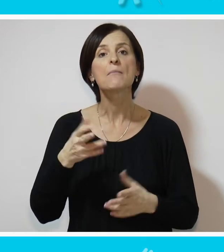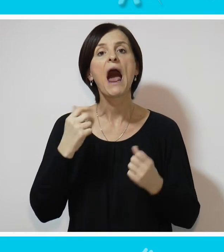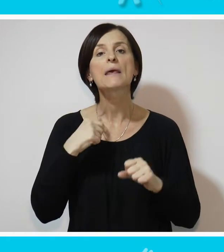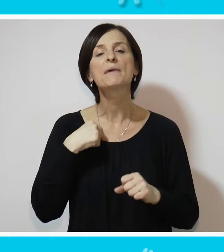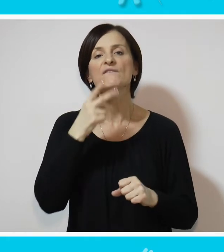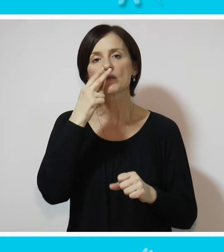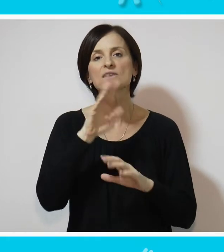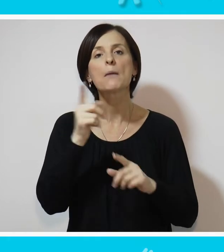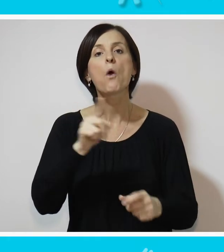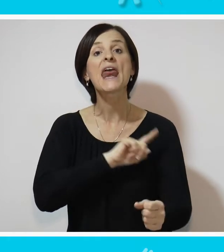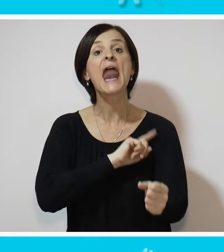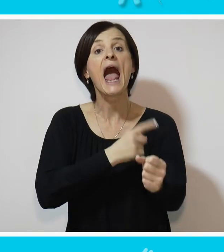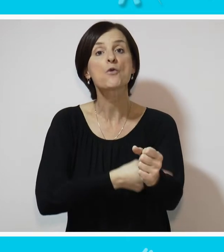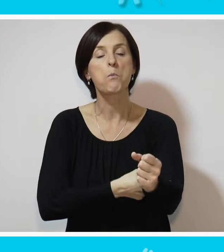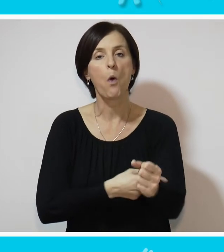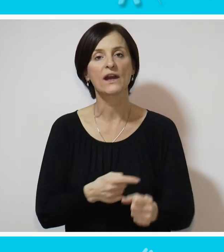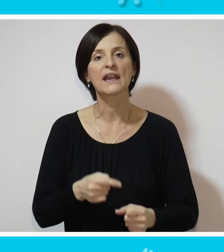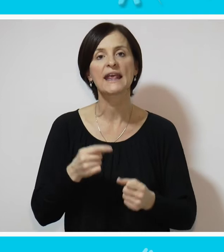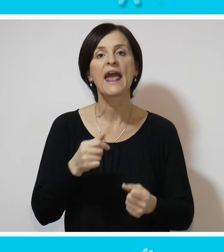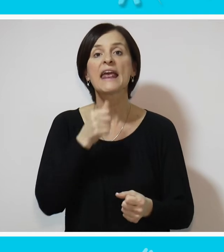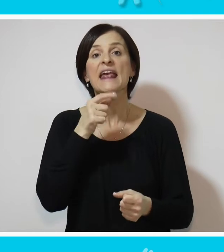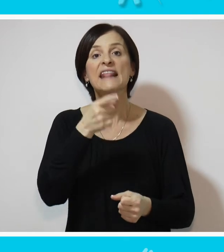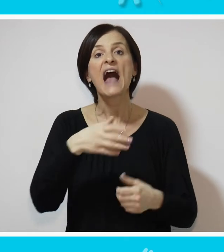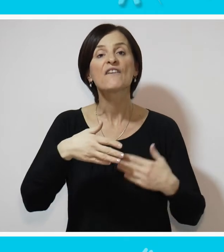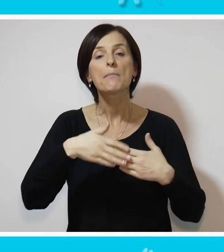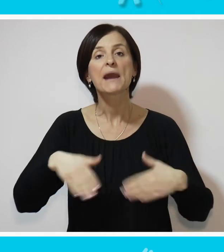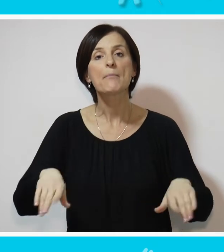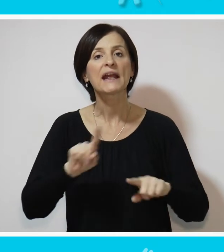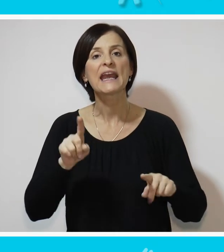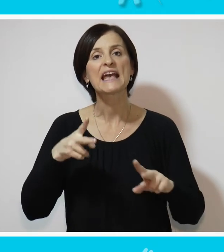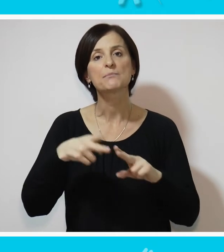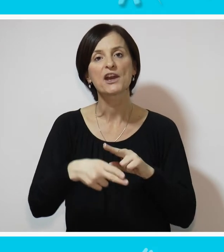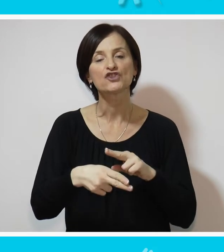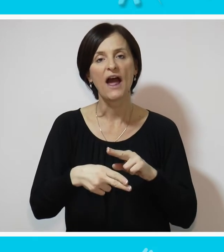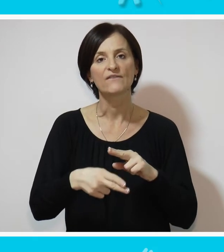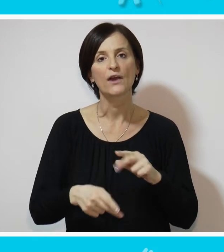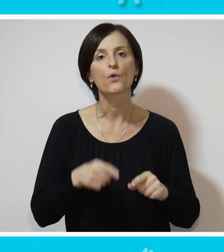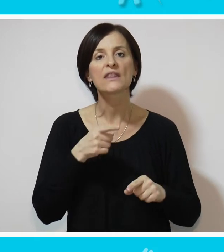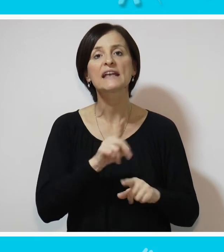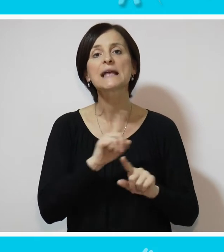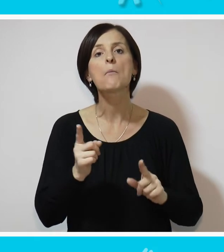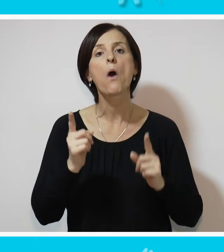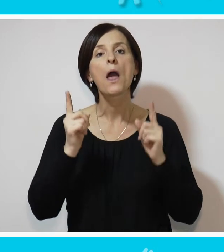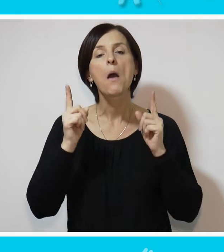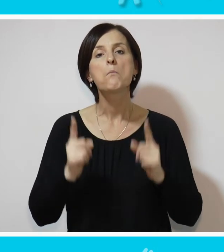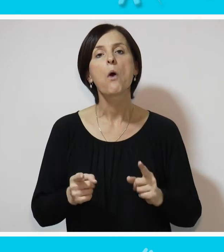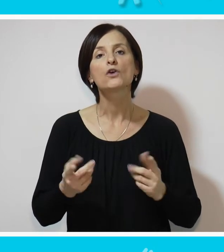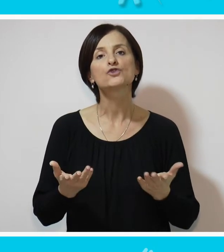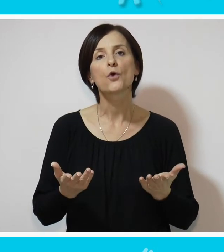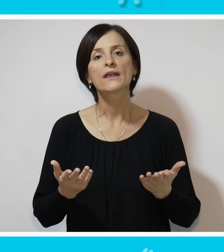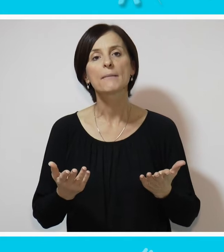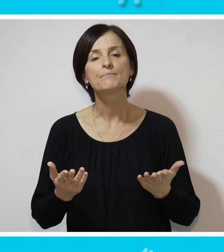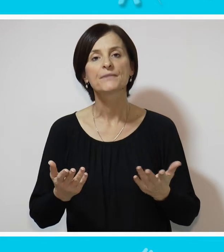vidjamo samo one najupornije koje i takve prepreke ne sprečavaju da neke poslove samostalno